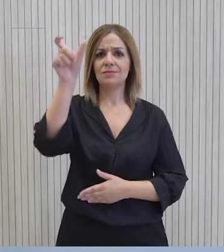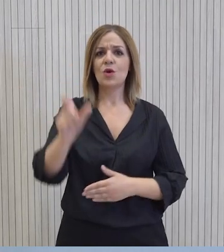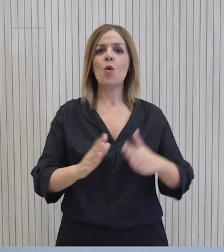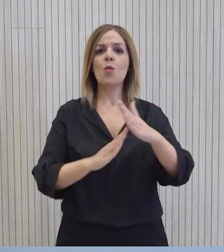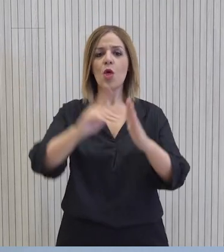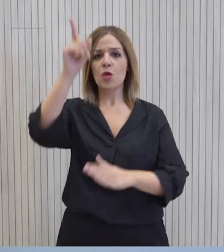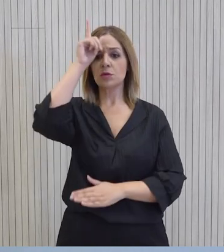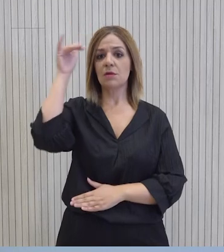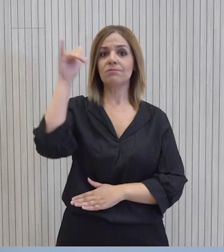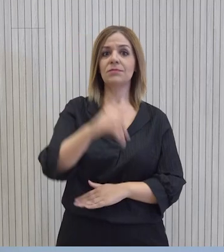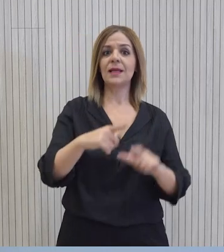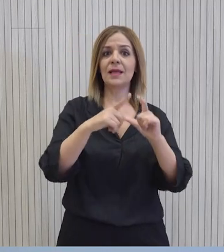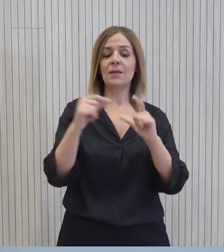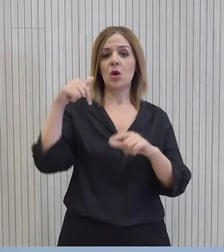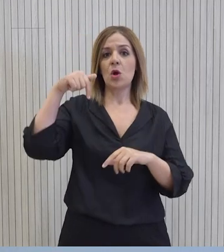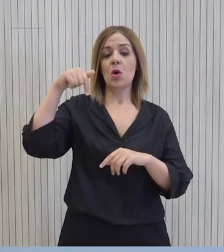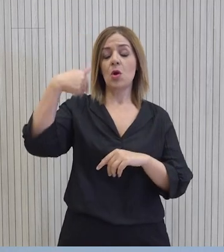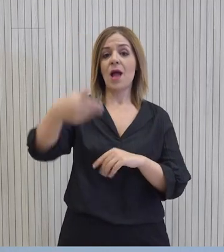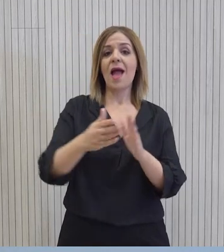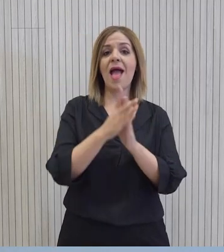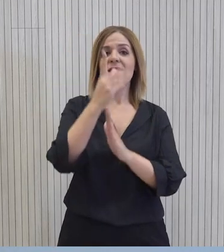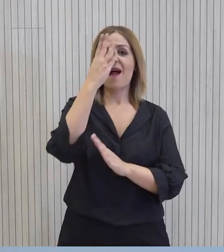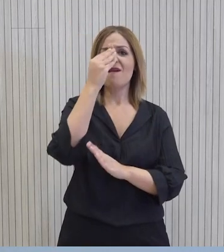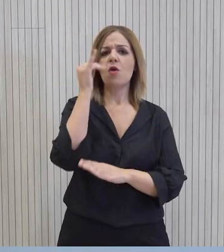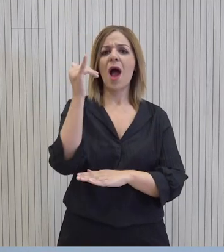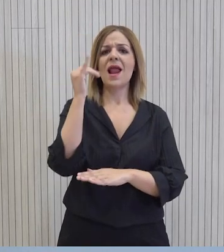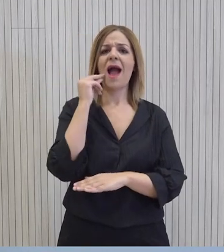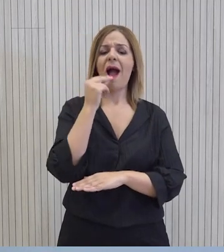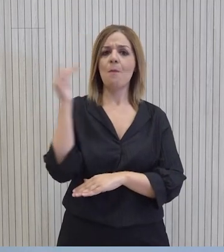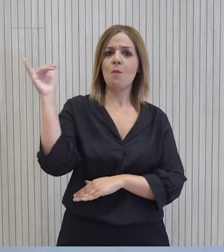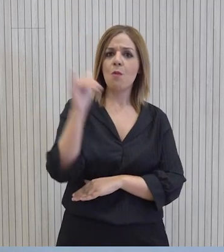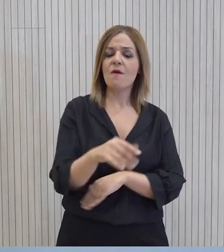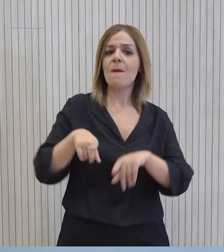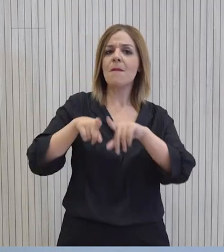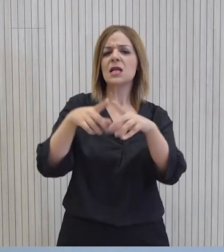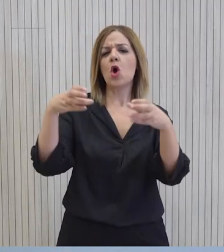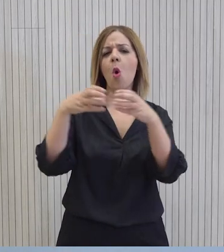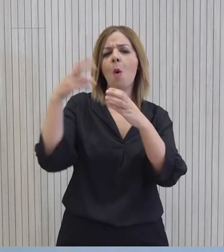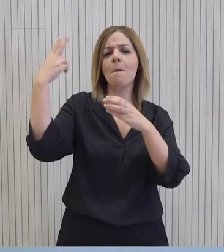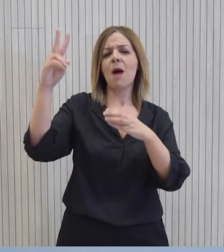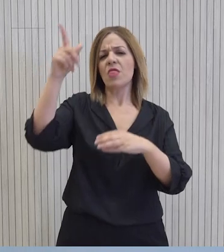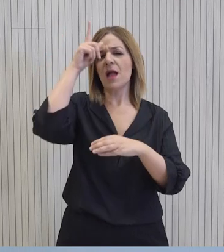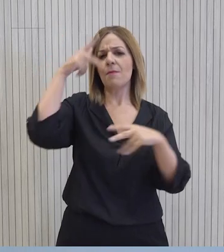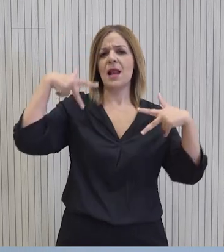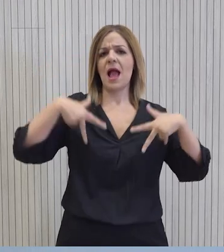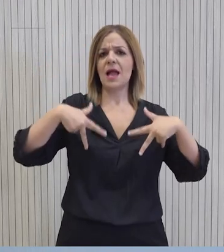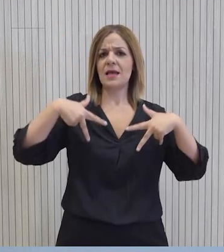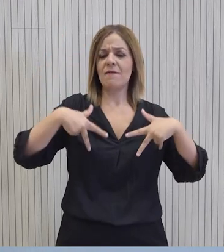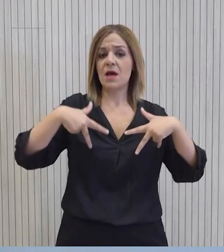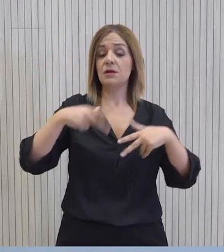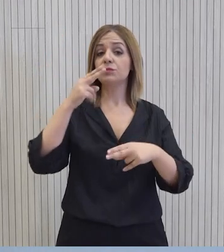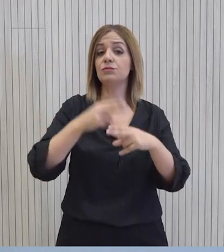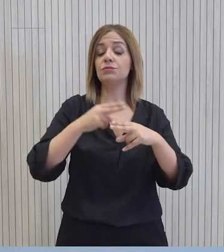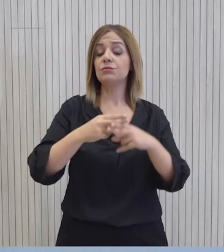Γερμανίας θα αφηχθεί στην Κύπρο αργά το απόγευμα της 11ης Φεβρουαρίου, συνοδευόμενος από μέλη της γερμανικής αντιπροσωπίας. Αξίζει να